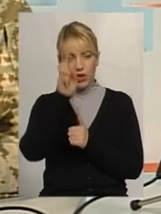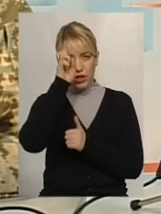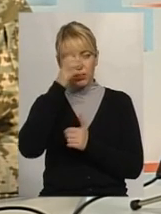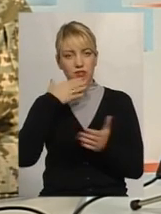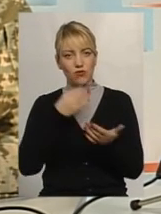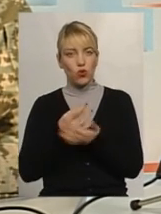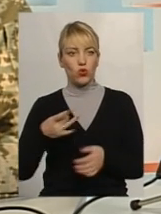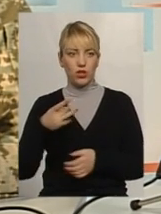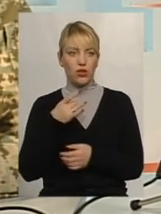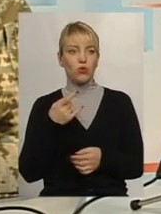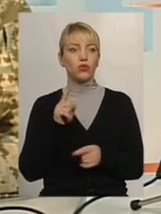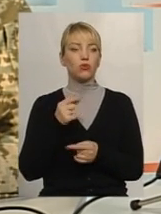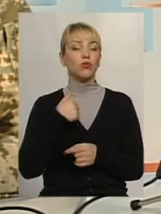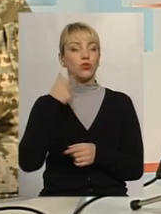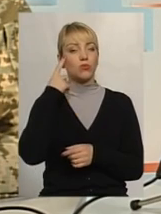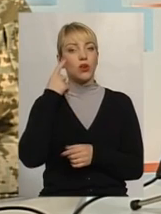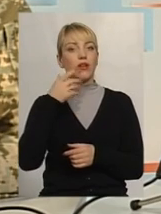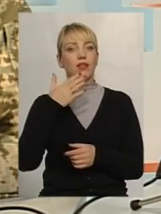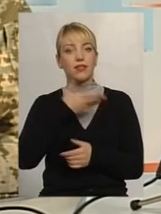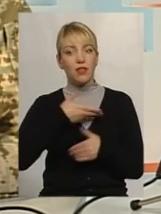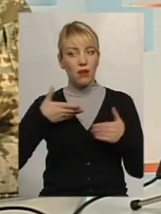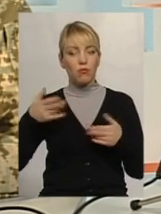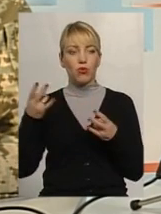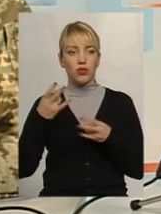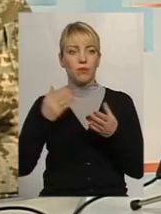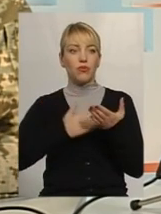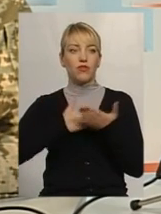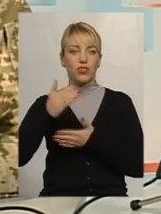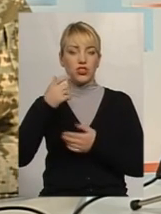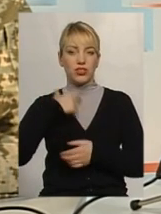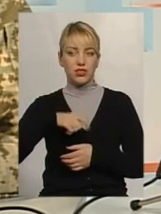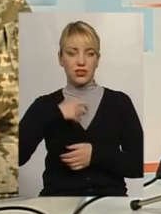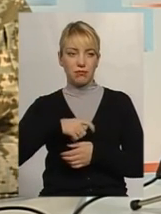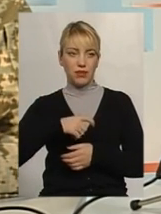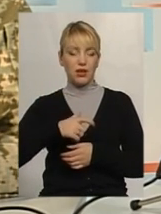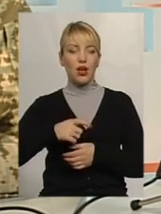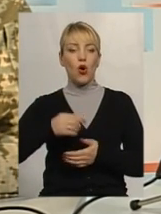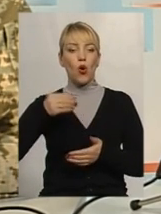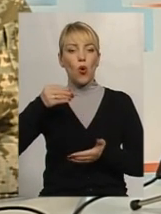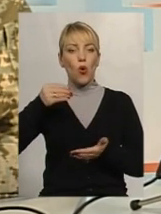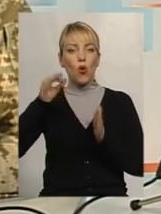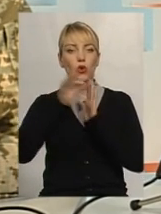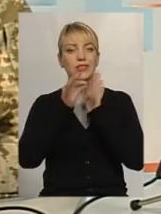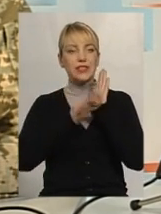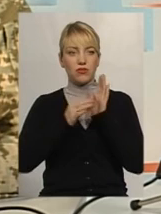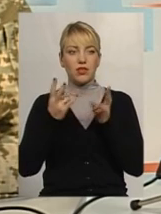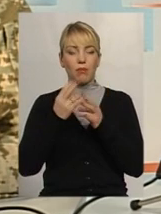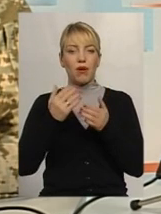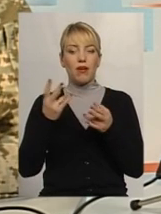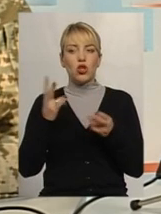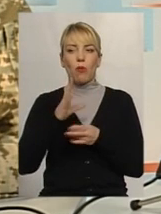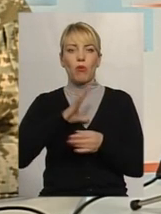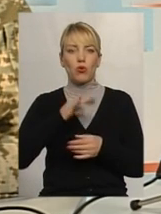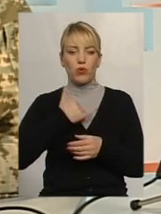Я думаю, і нам потрібно вище себе самим оцінювати, більше мати самооцінку,